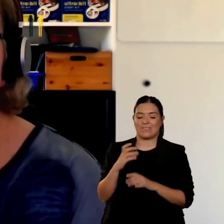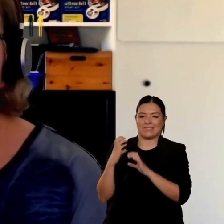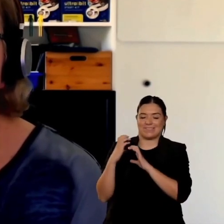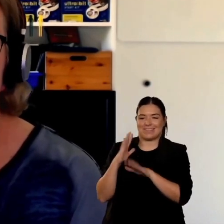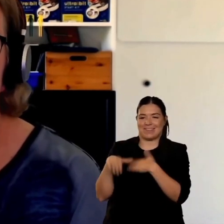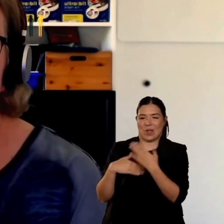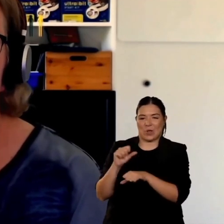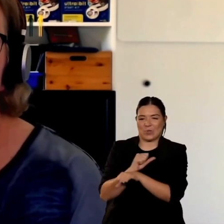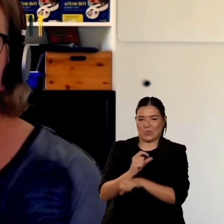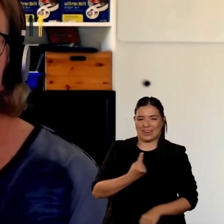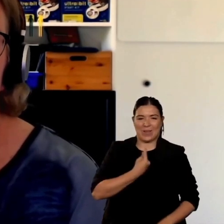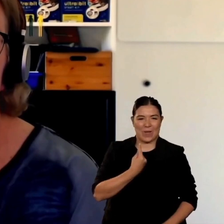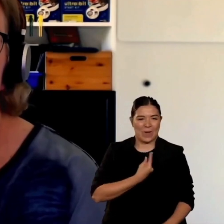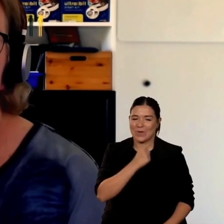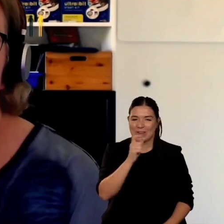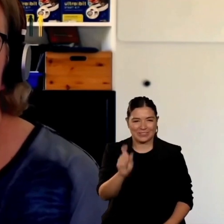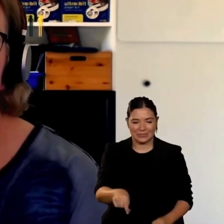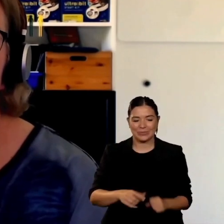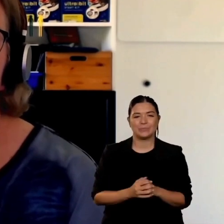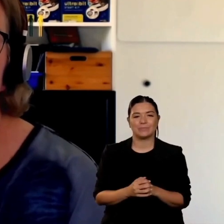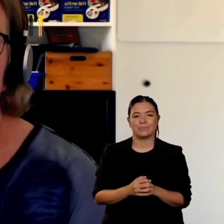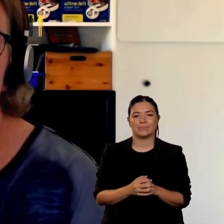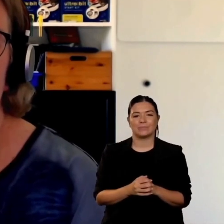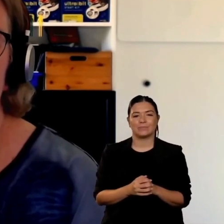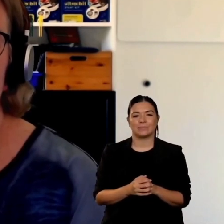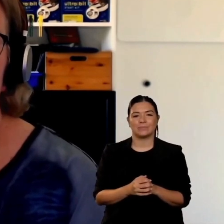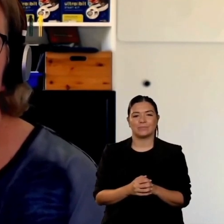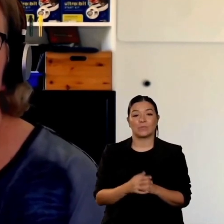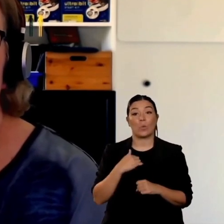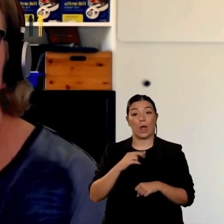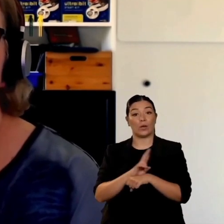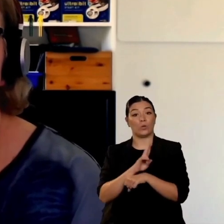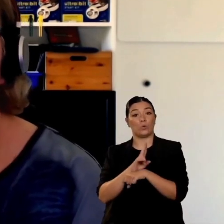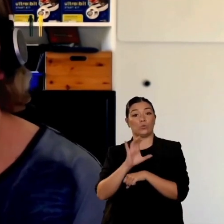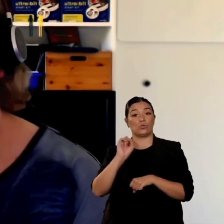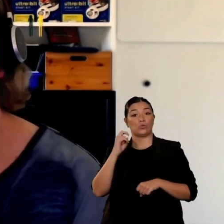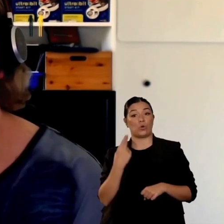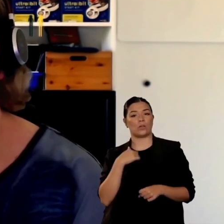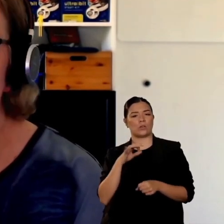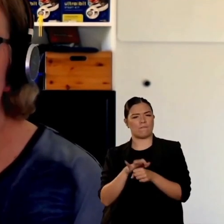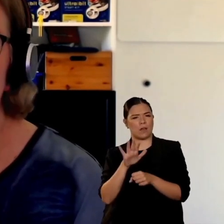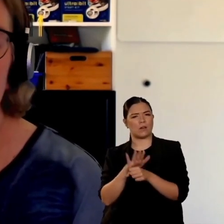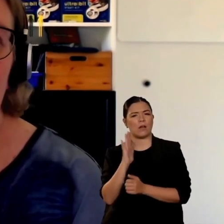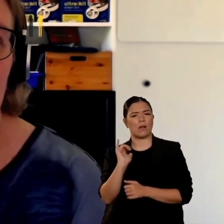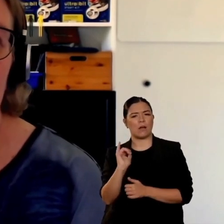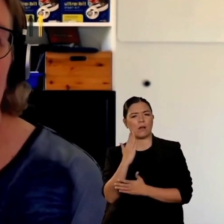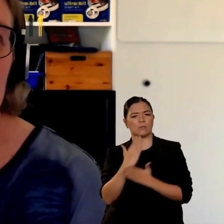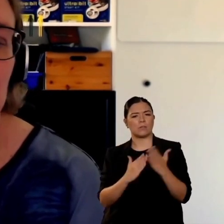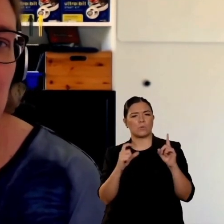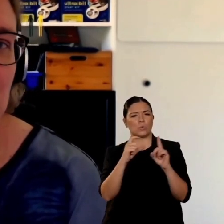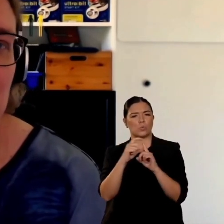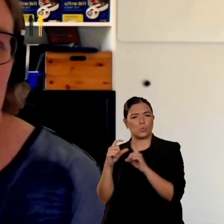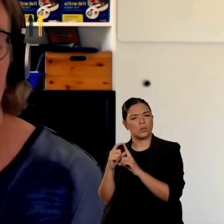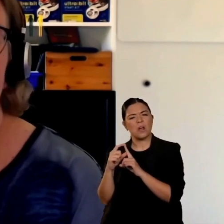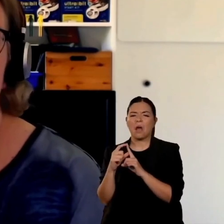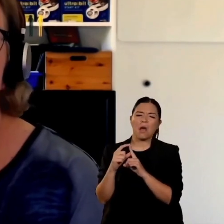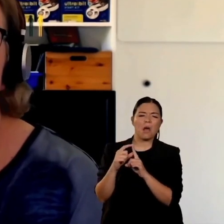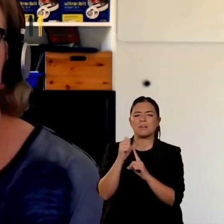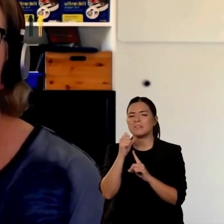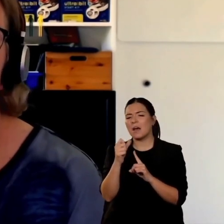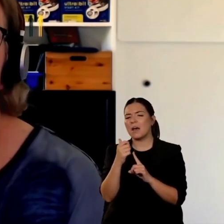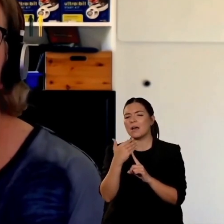il meglio perché i bambini potessero programmare perché molte volte le parole che si usavano erano parole da